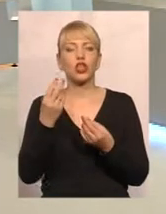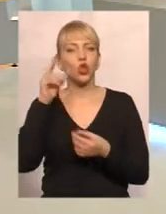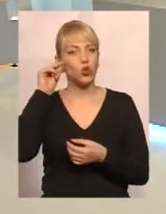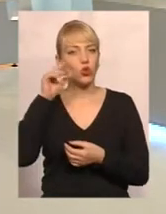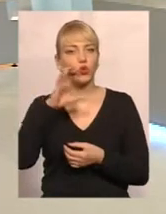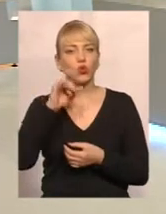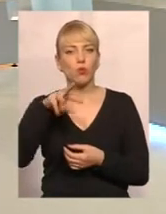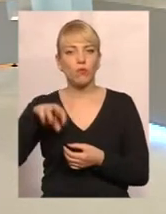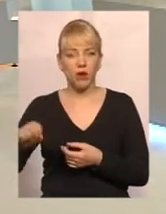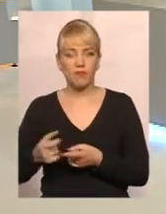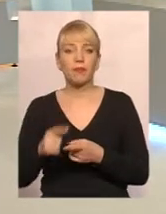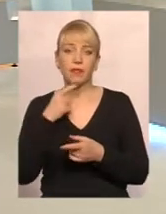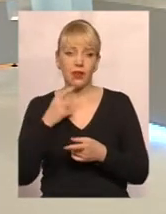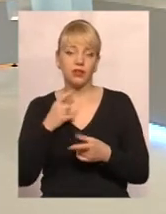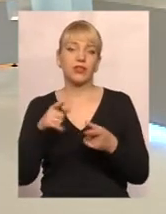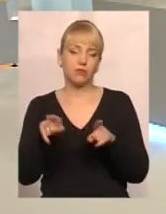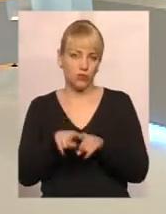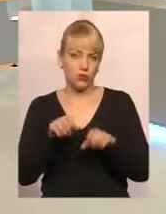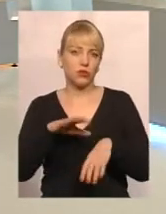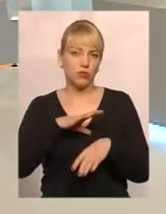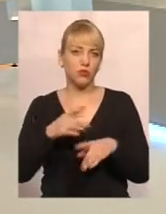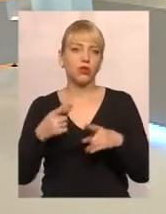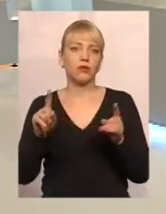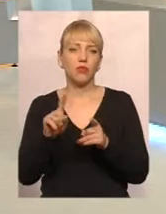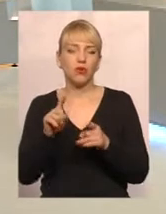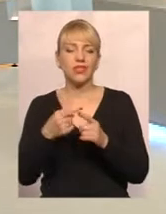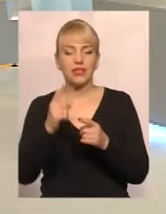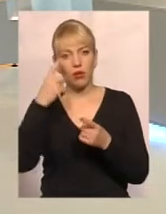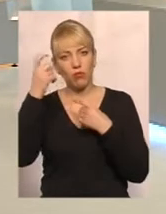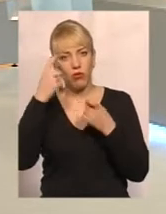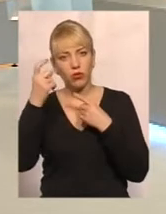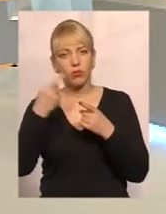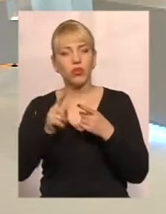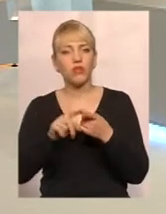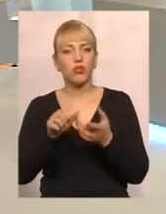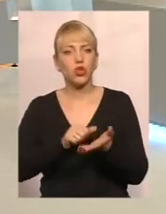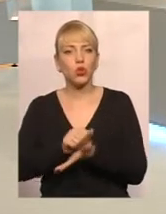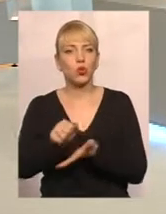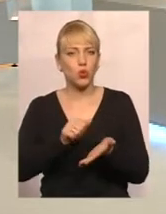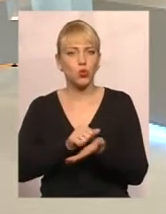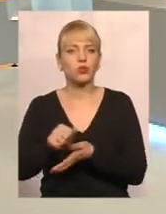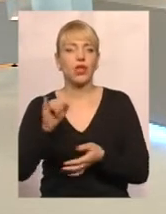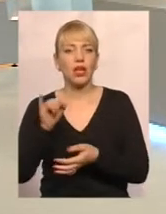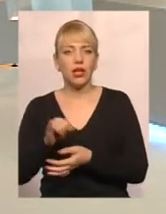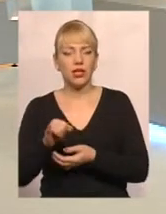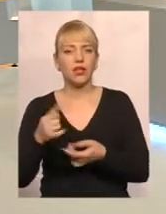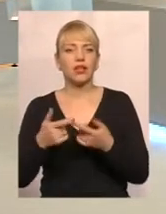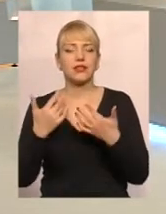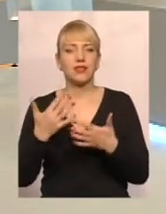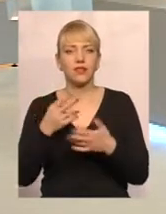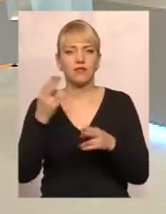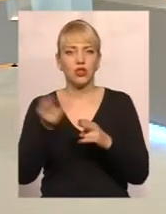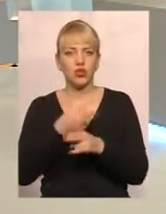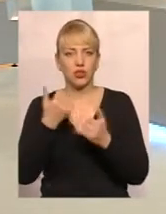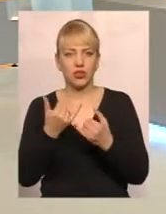допускається, оскільки повідомлення друкуються. І оскільки відсутні